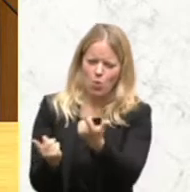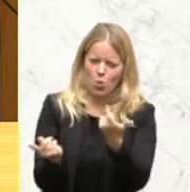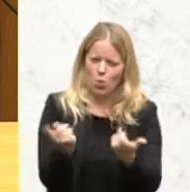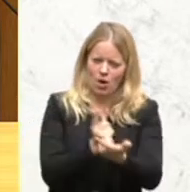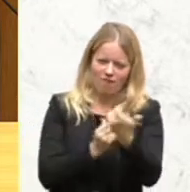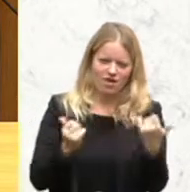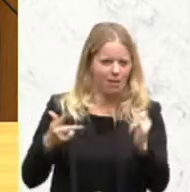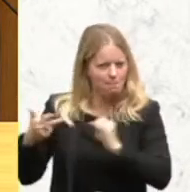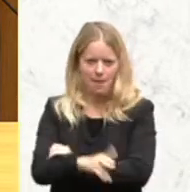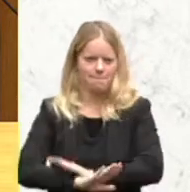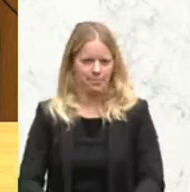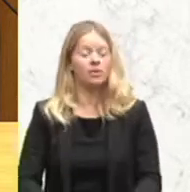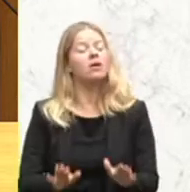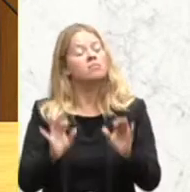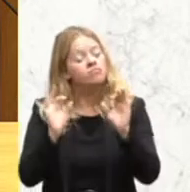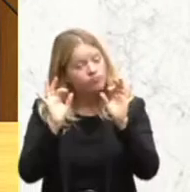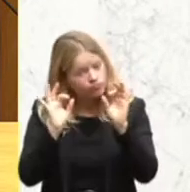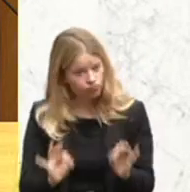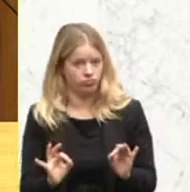begrüßenswert.